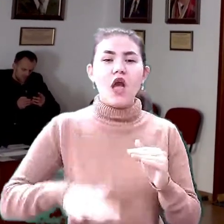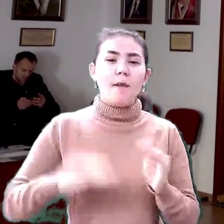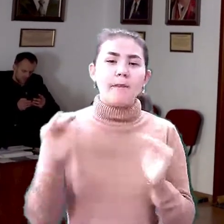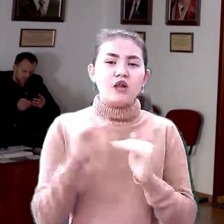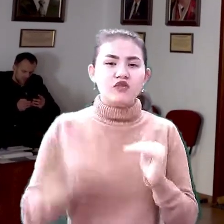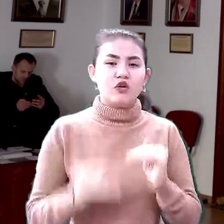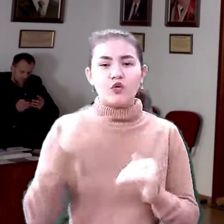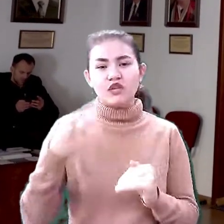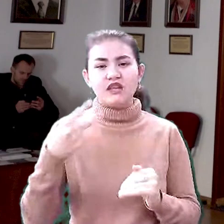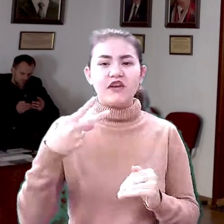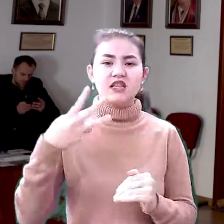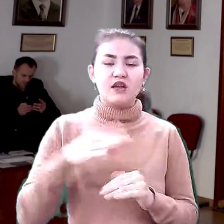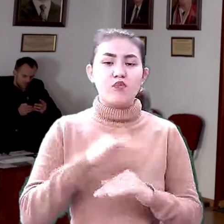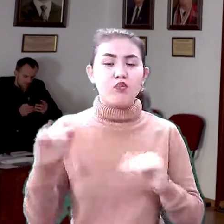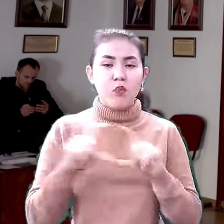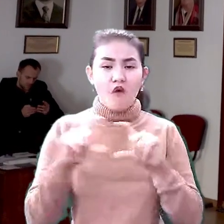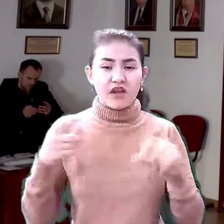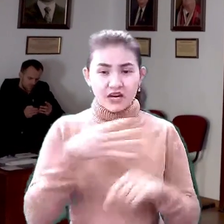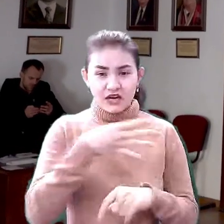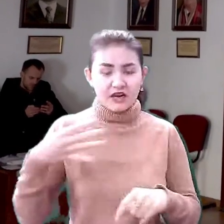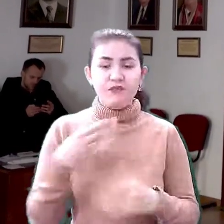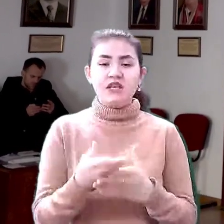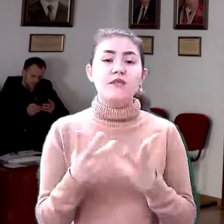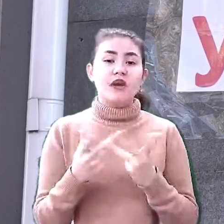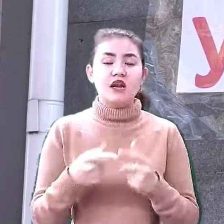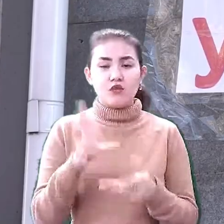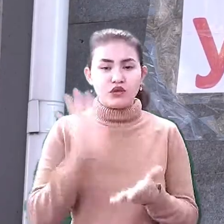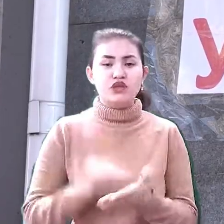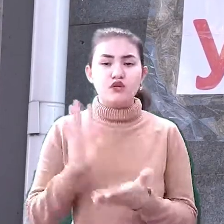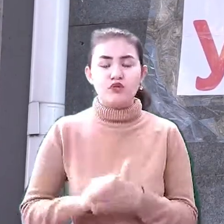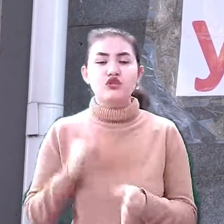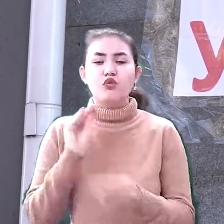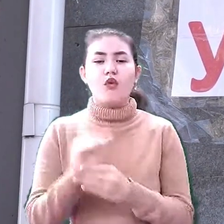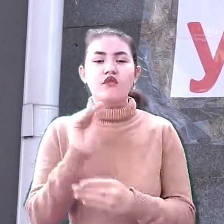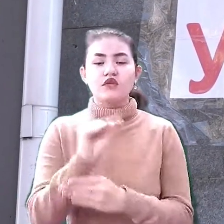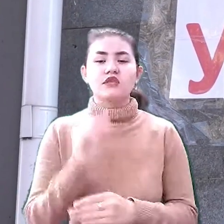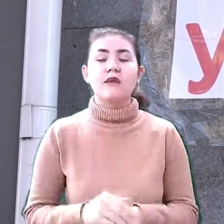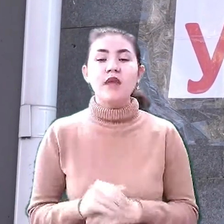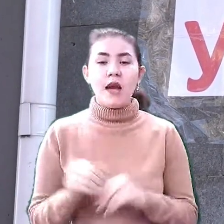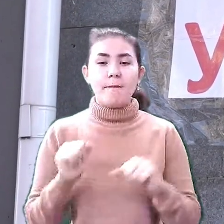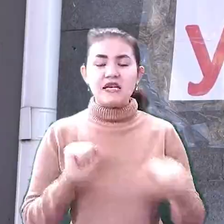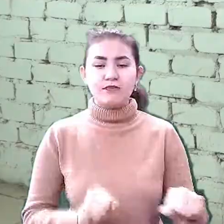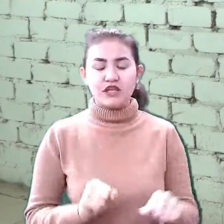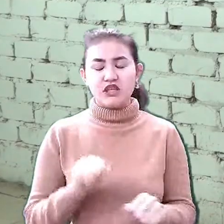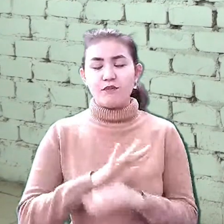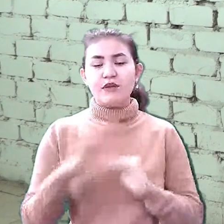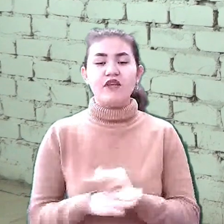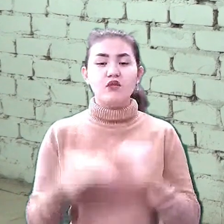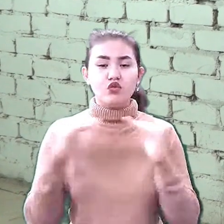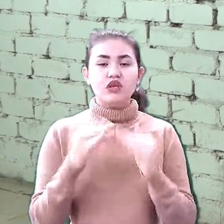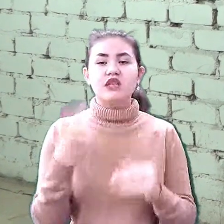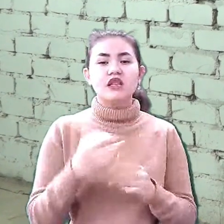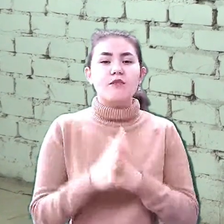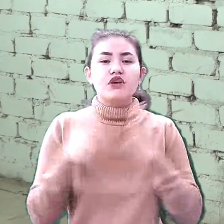два, три поверхи. Тобто таких досить великий перелік, він постійно-постійно доповнюється. Безпечними є підвали будинків, де не більше трьох